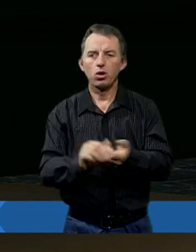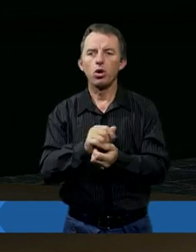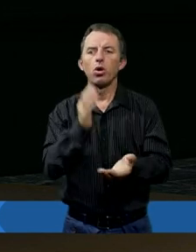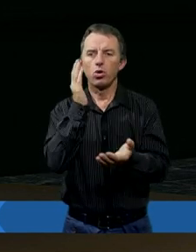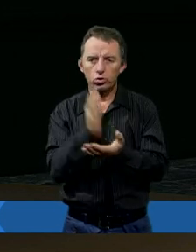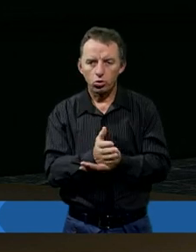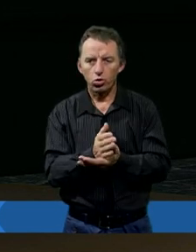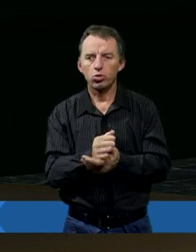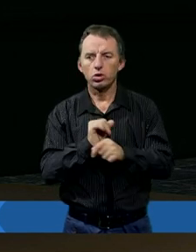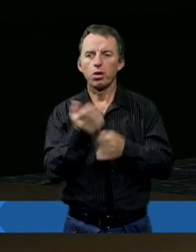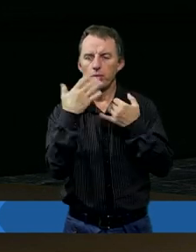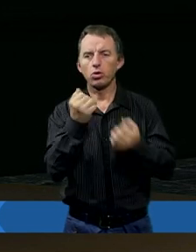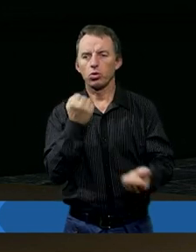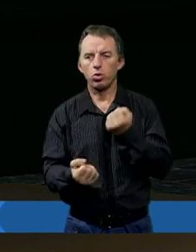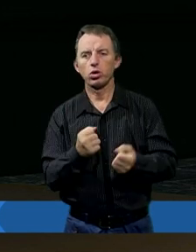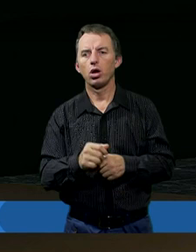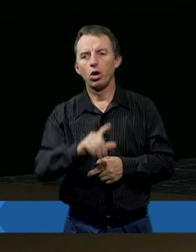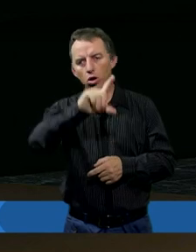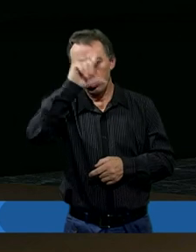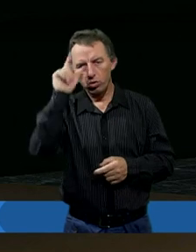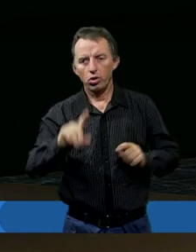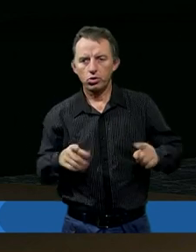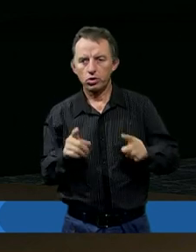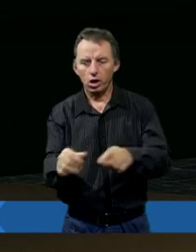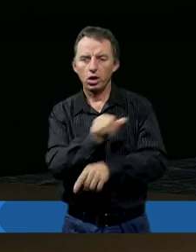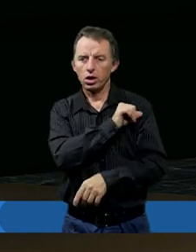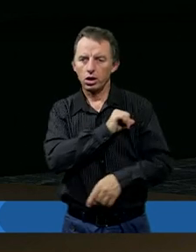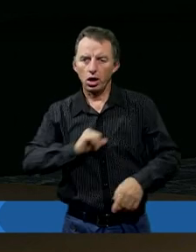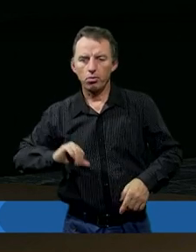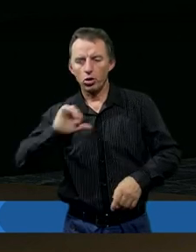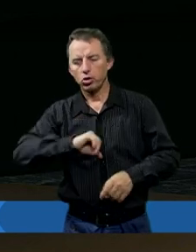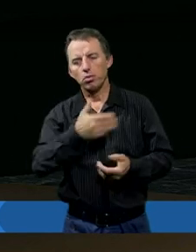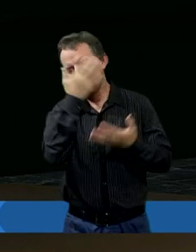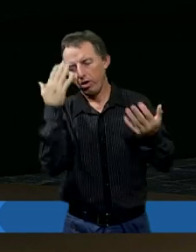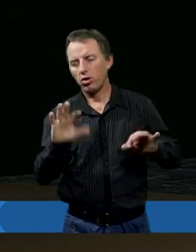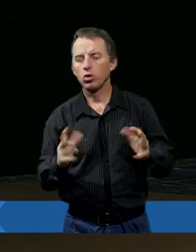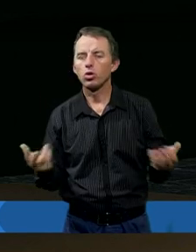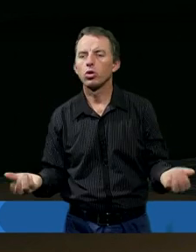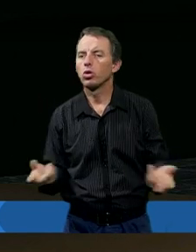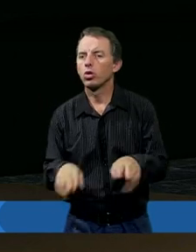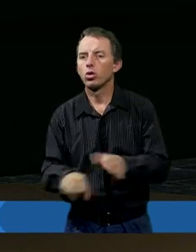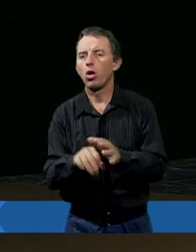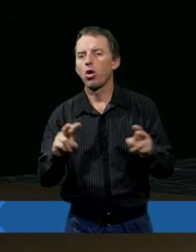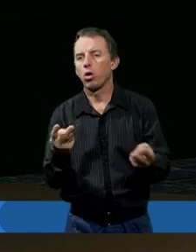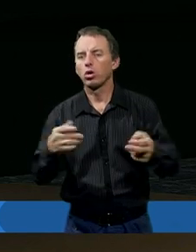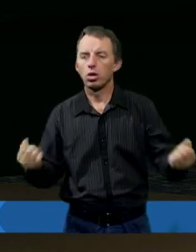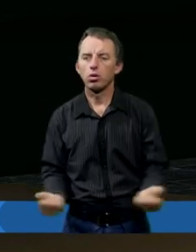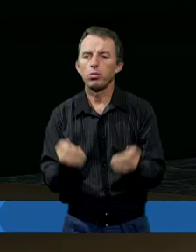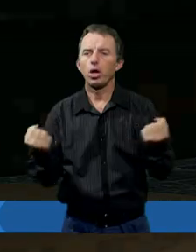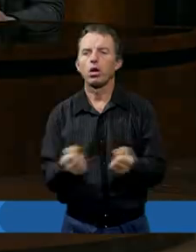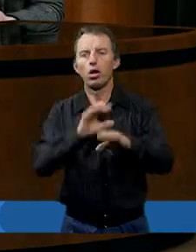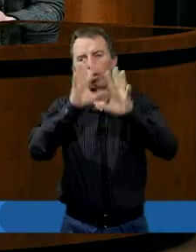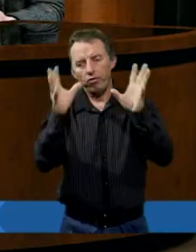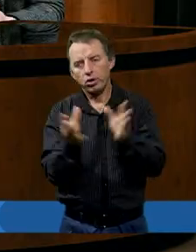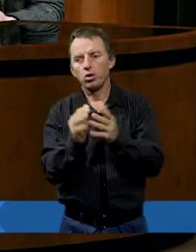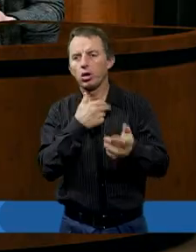już jest bardzo dużo, tak. Że nie dzieje się wszystko samo z siebie, nie wiadomo dokąd zmierza i po co to wszystko, tylko że